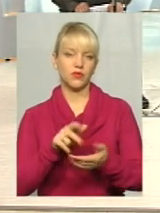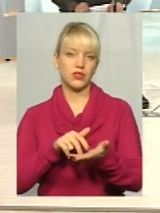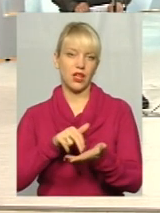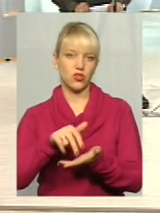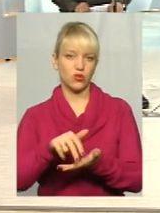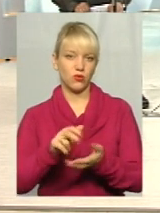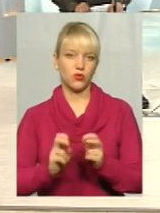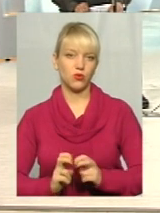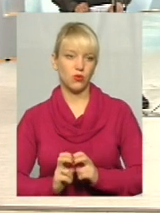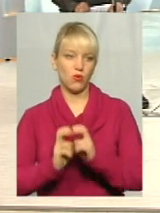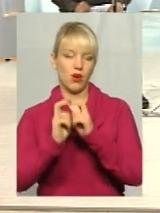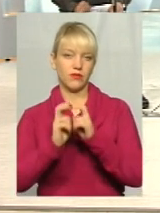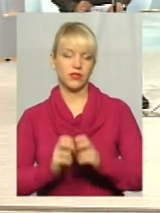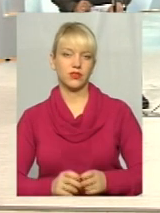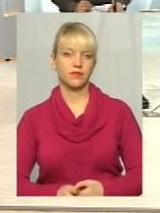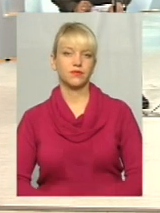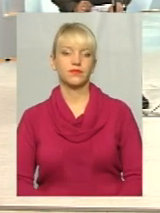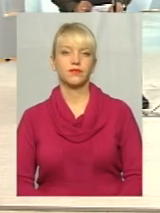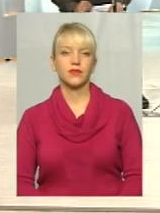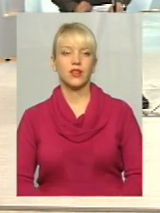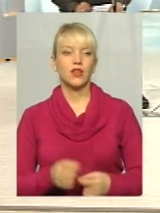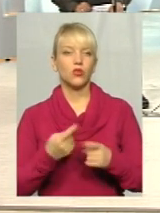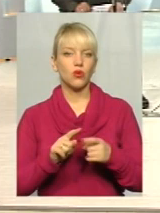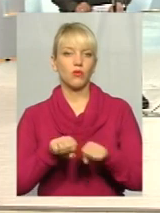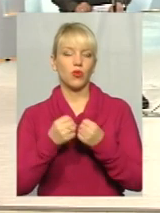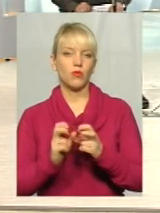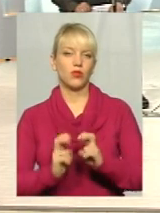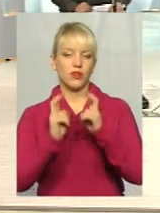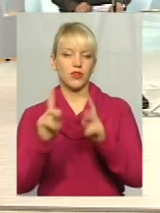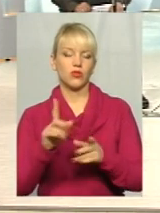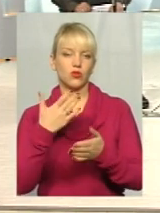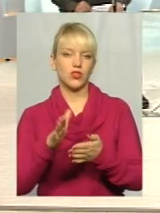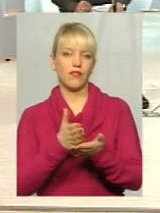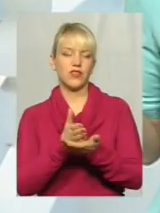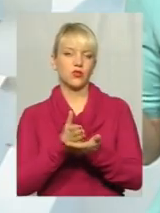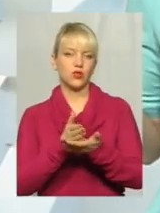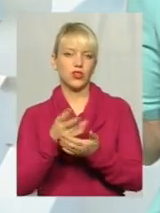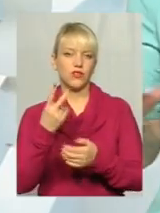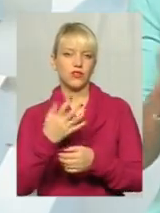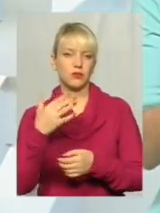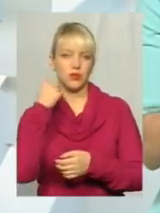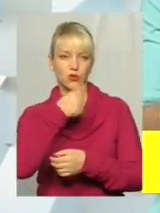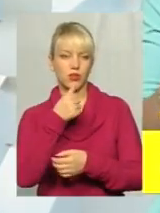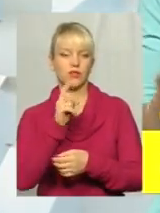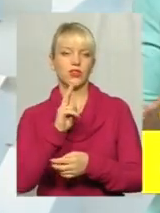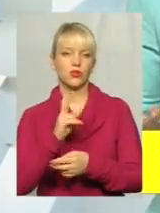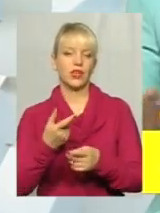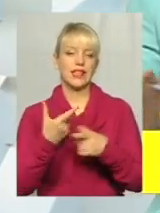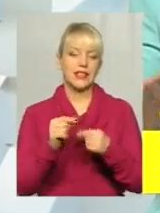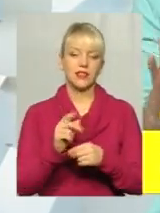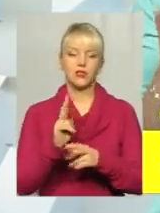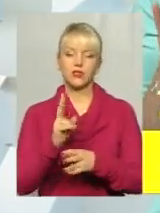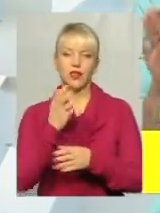того не зовсім справного ліфта? Або ж того ліфта, який відслужив свій граничний термін і десь хтось не